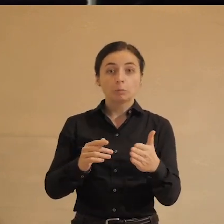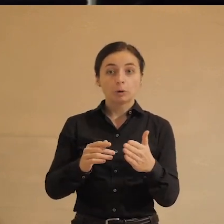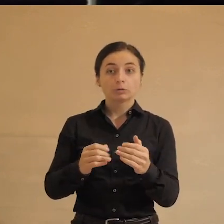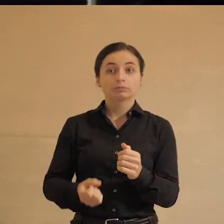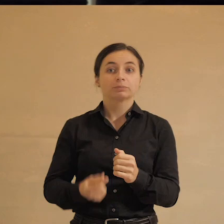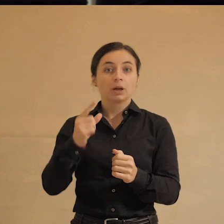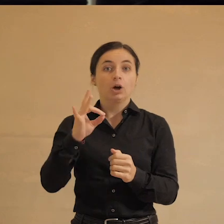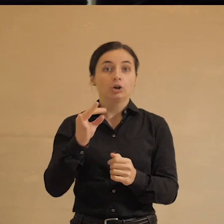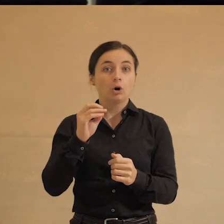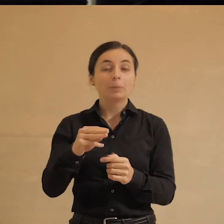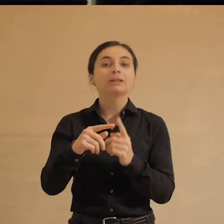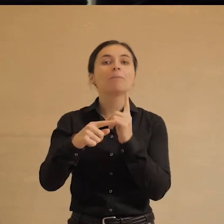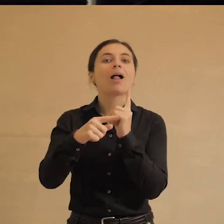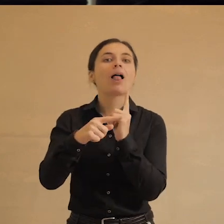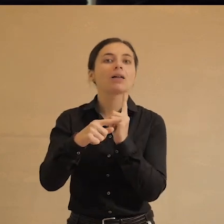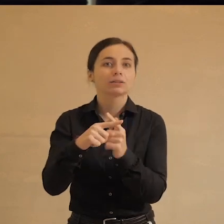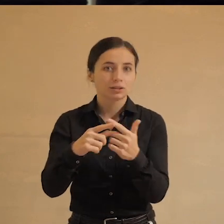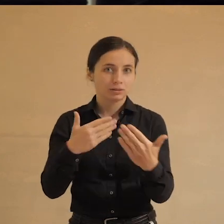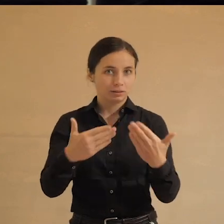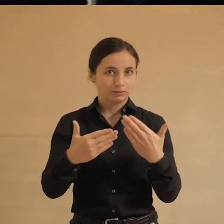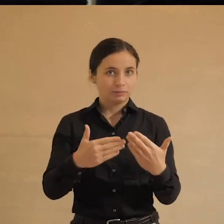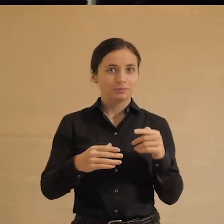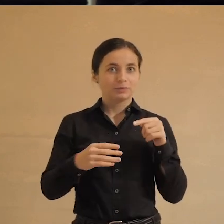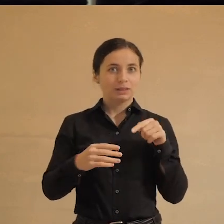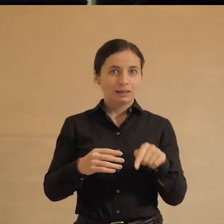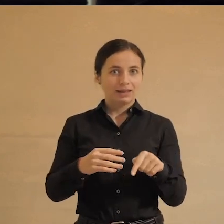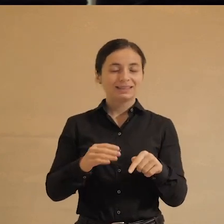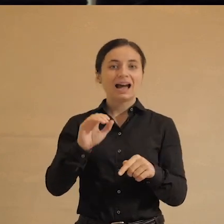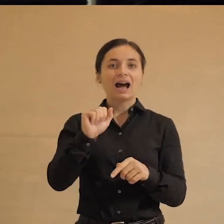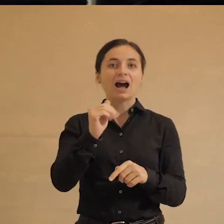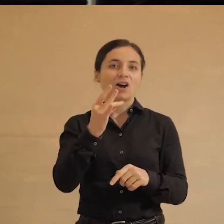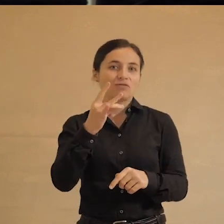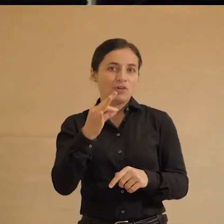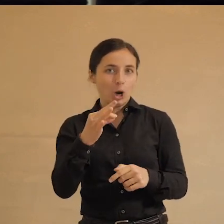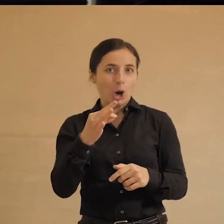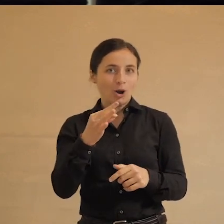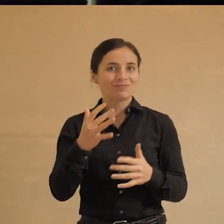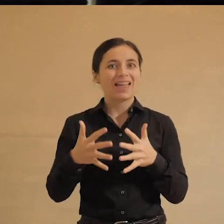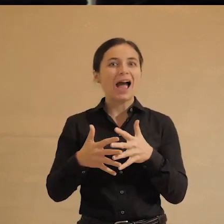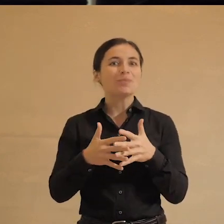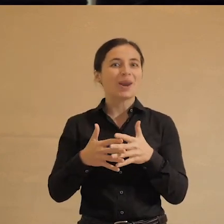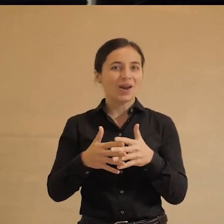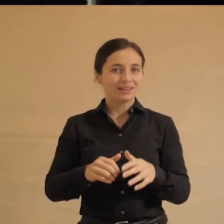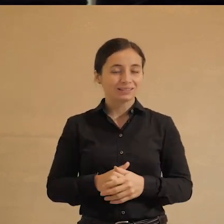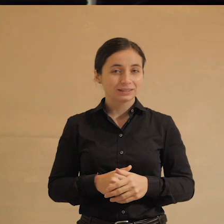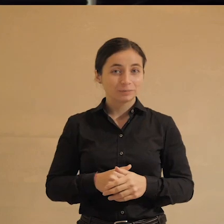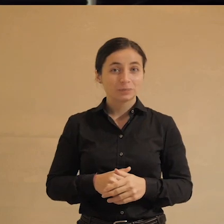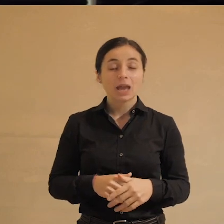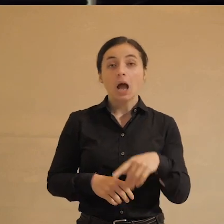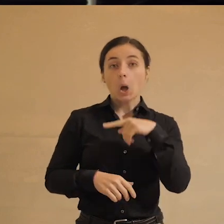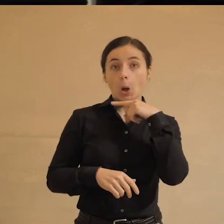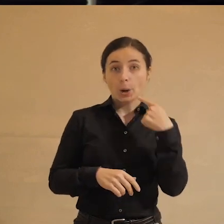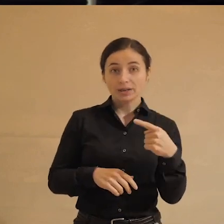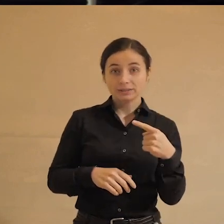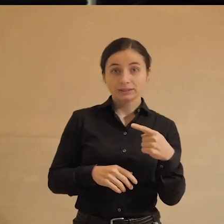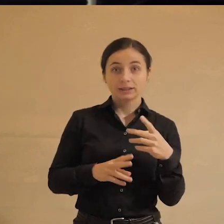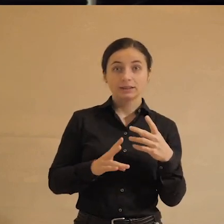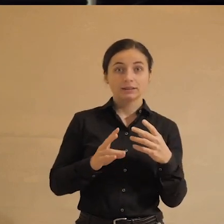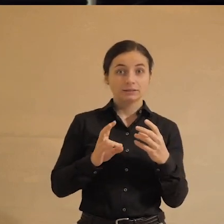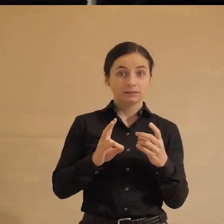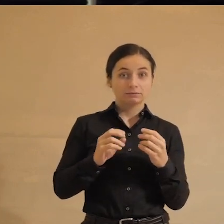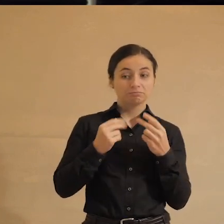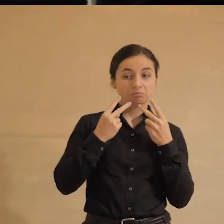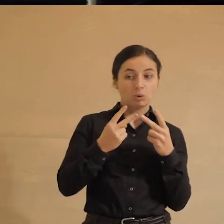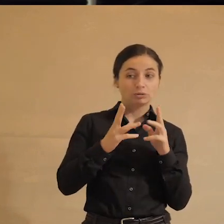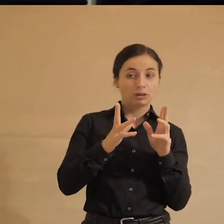к появлению робота-судии положительно. И это афроамериканцы. Значит, россияне на фоне Америки в целом